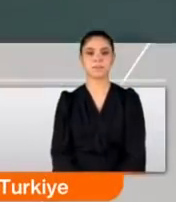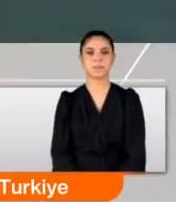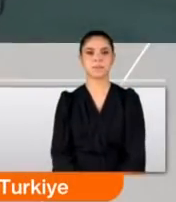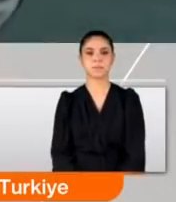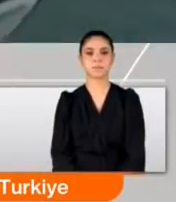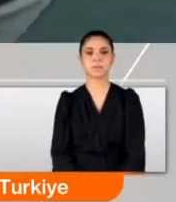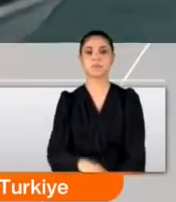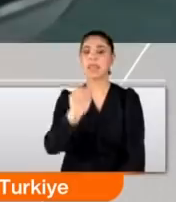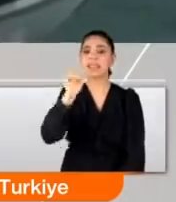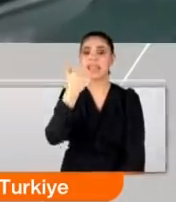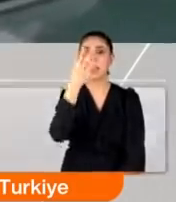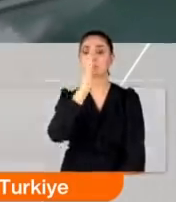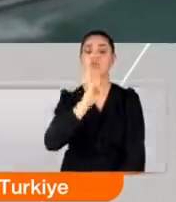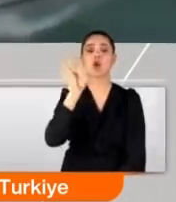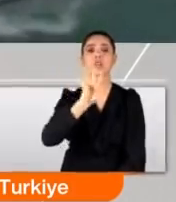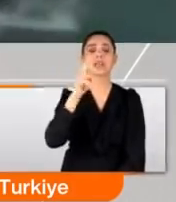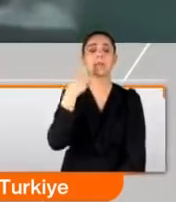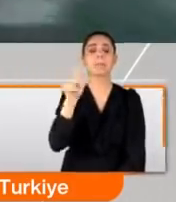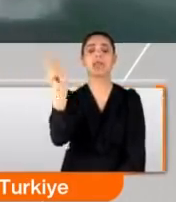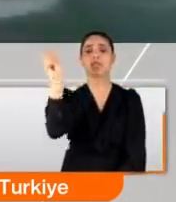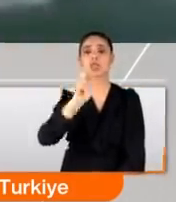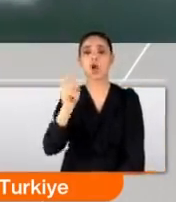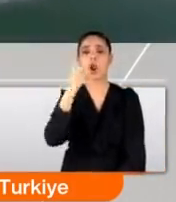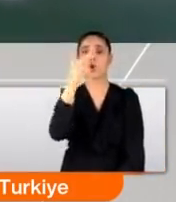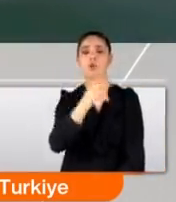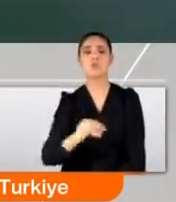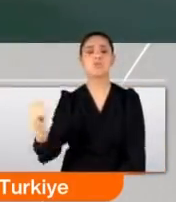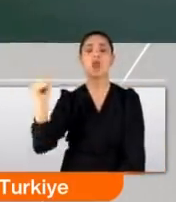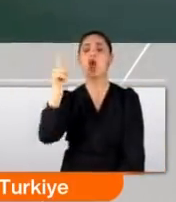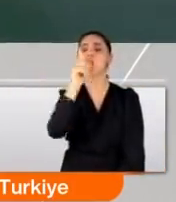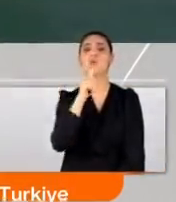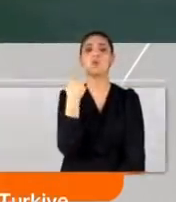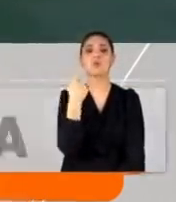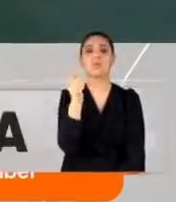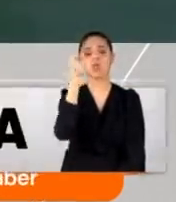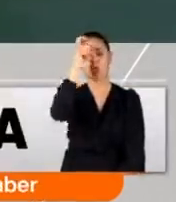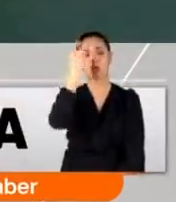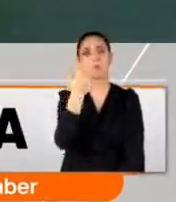Değeri ise 440 bin dolar yani yaklaşık 3 milyon 100 bin Türk lirası.